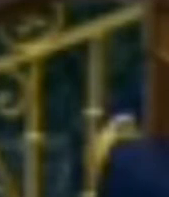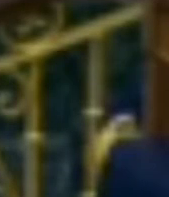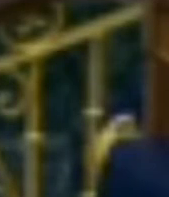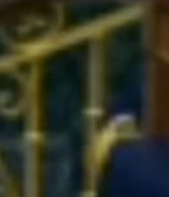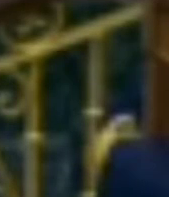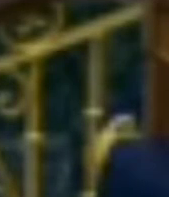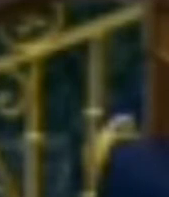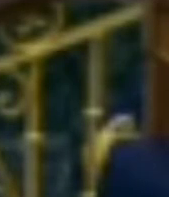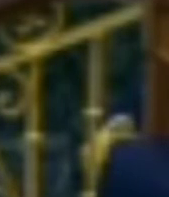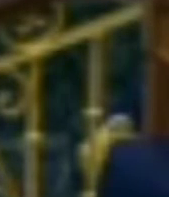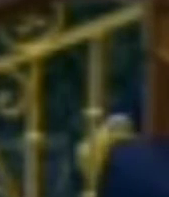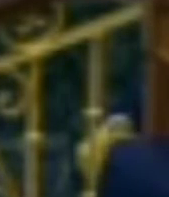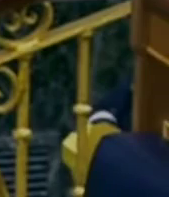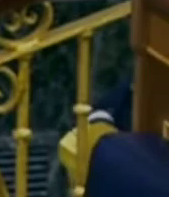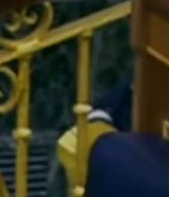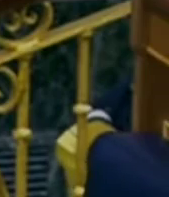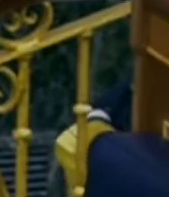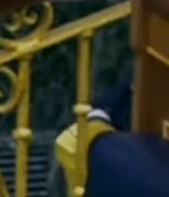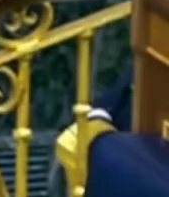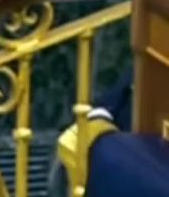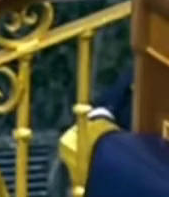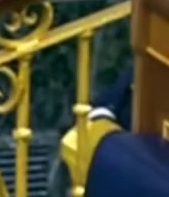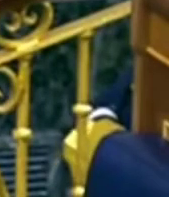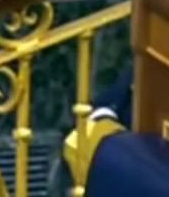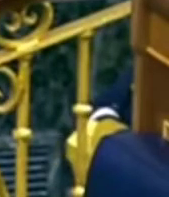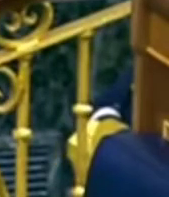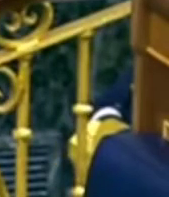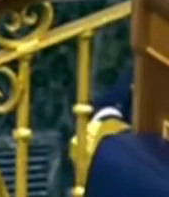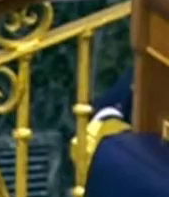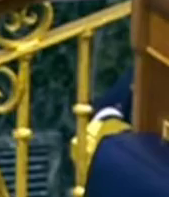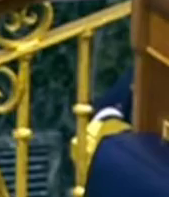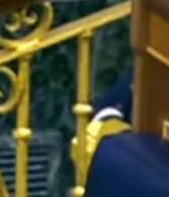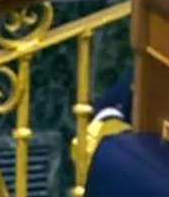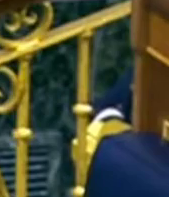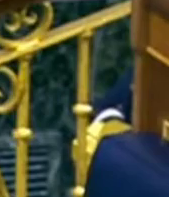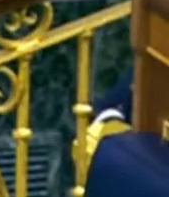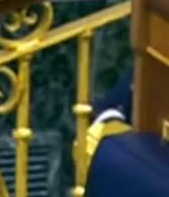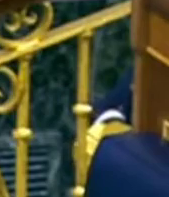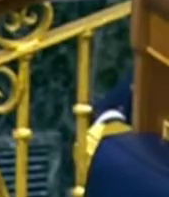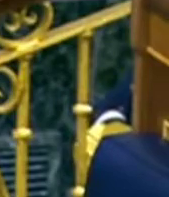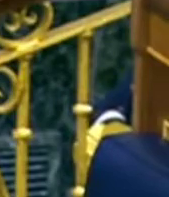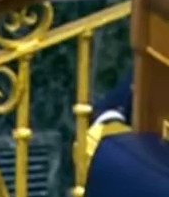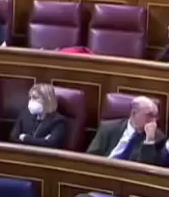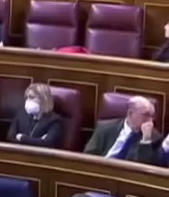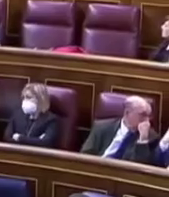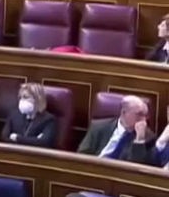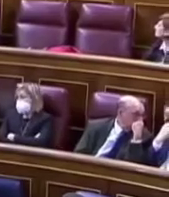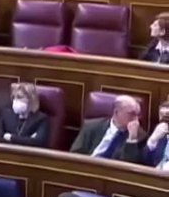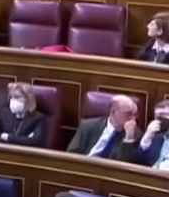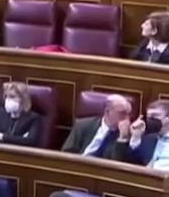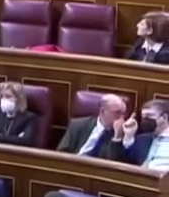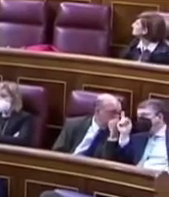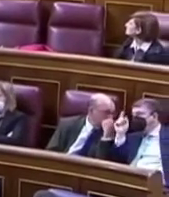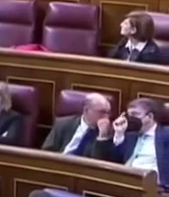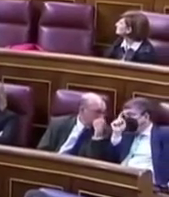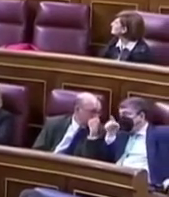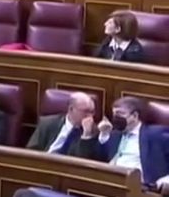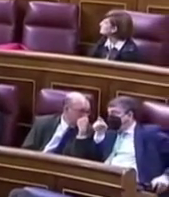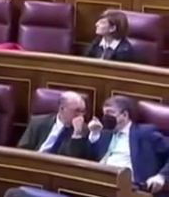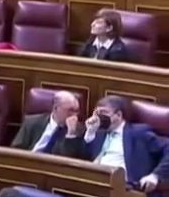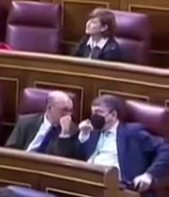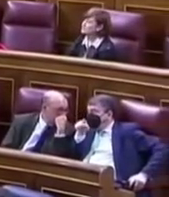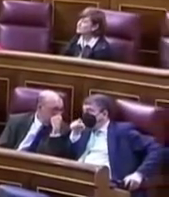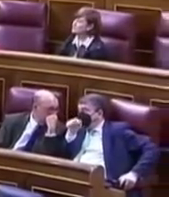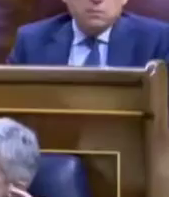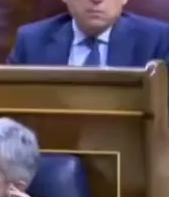Le premier ministre espagnol, victime d'espionnage via le système Pegasus. Le téléphone portable du socialiste Pedro Sanchez a